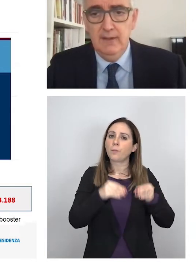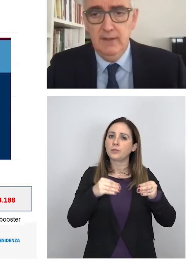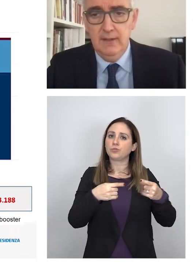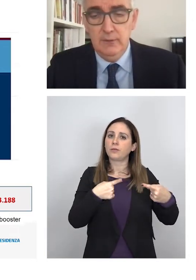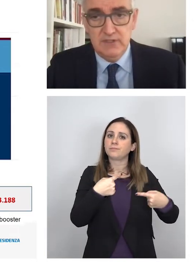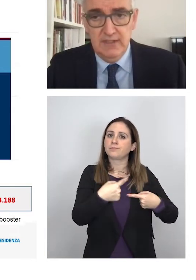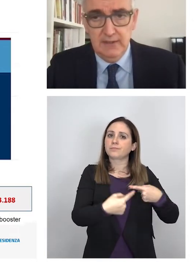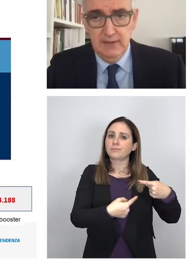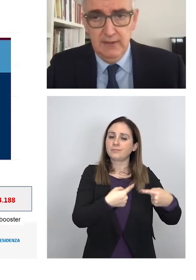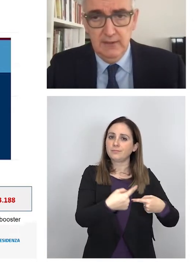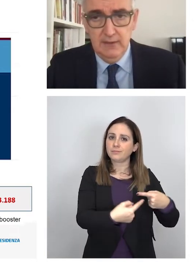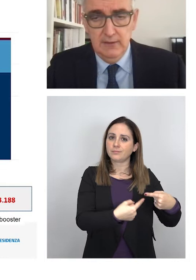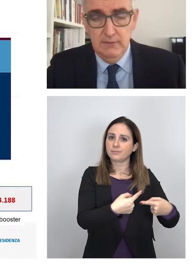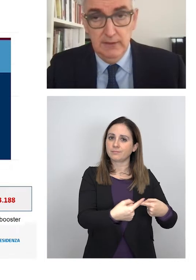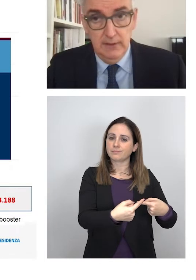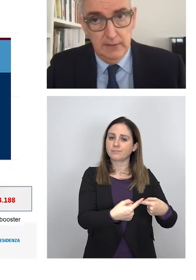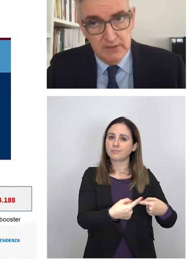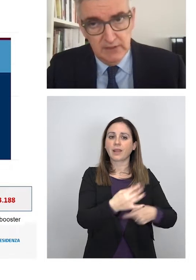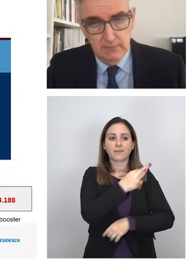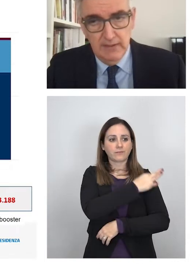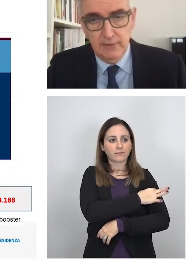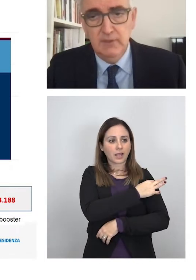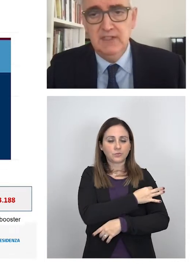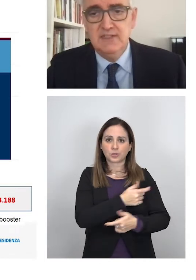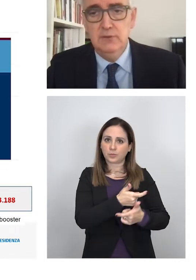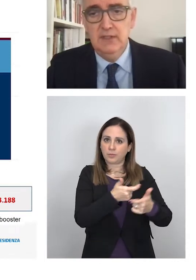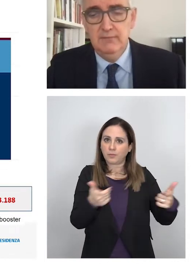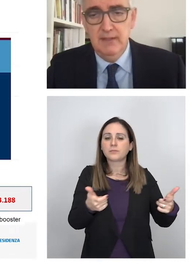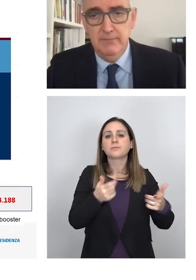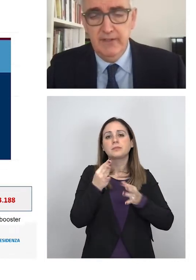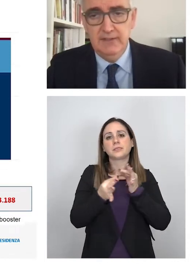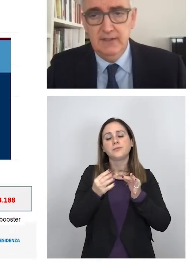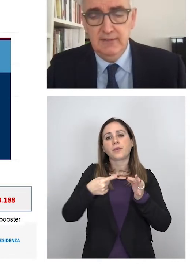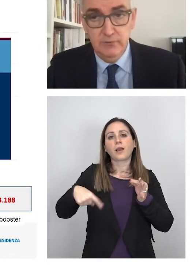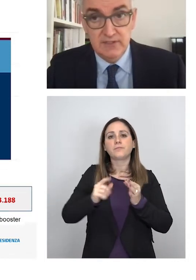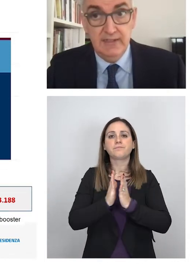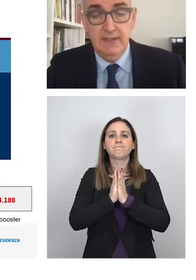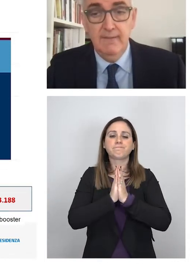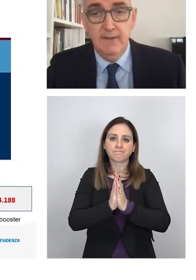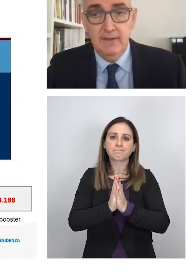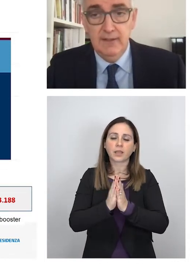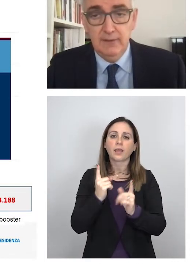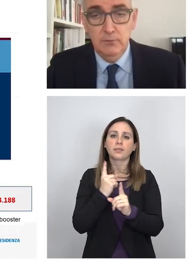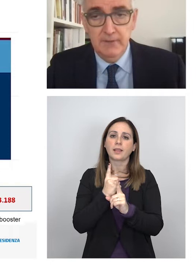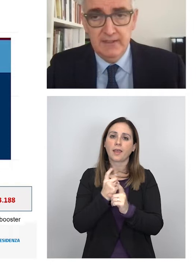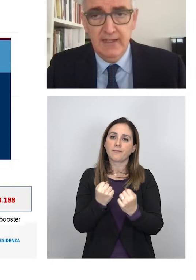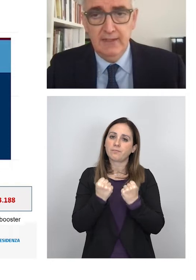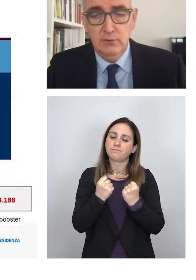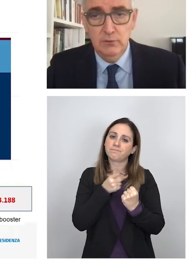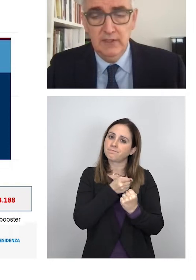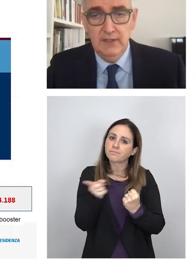e quindi la raccomandazione va fatta rafforzata nel